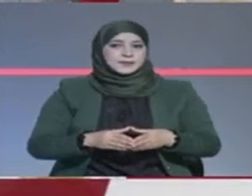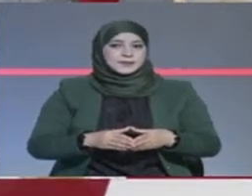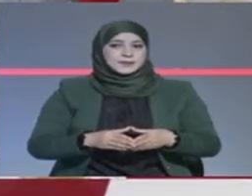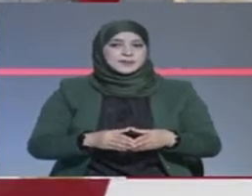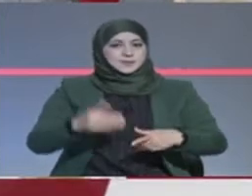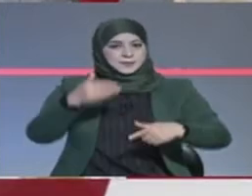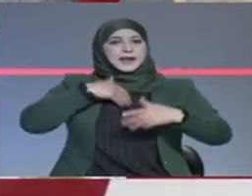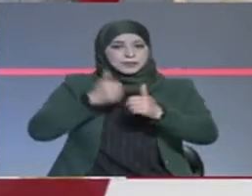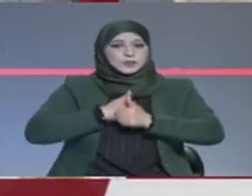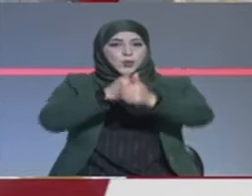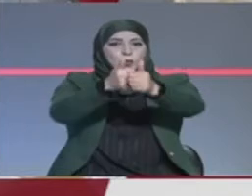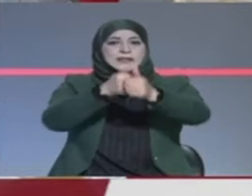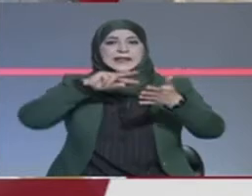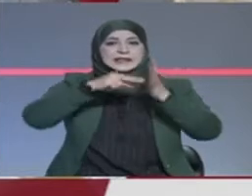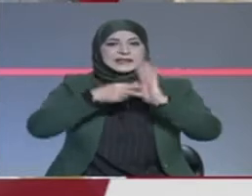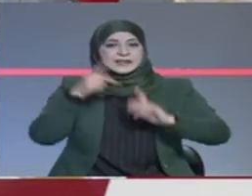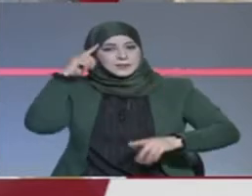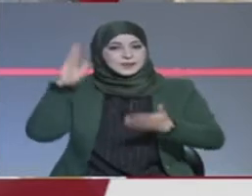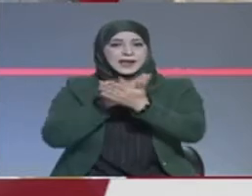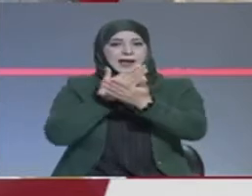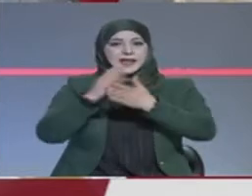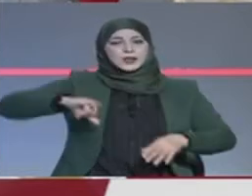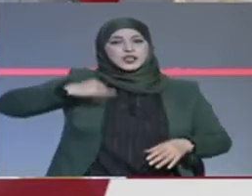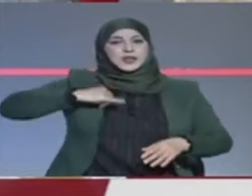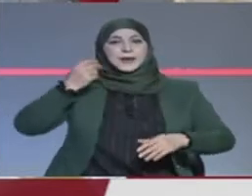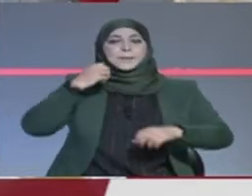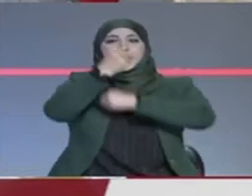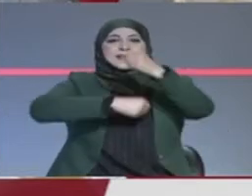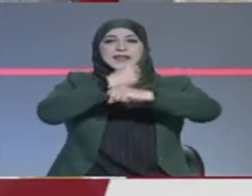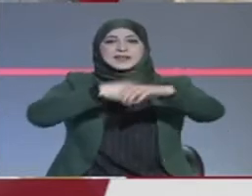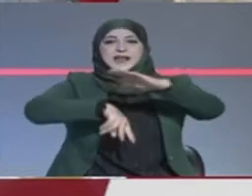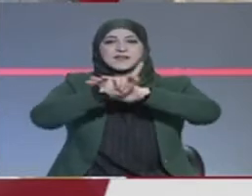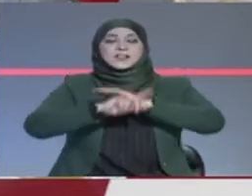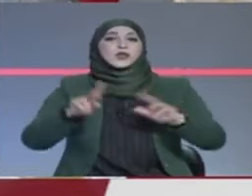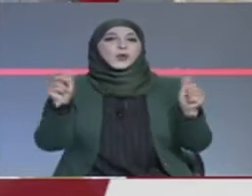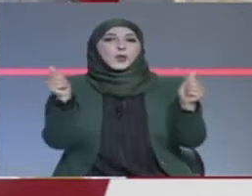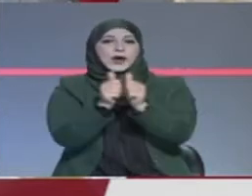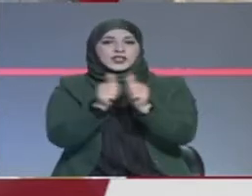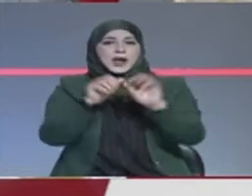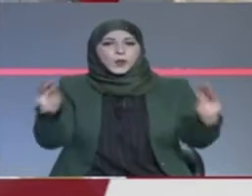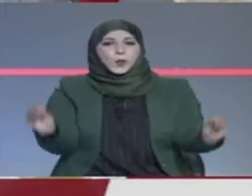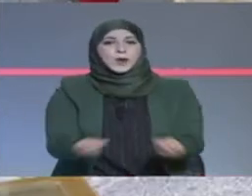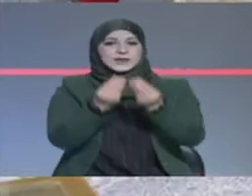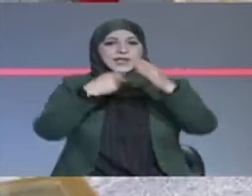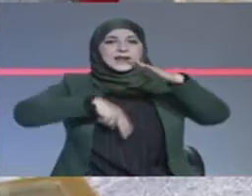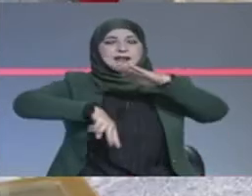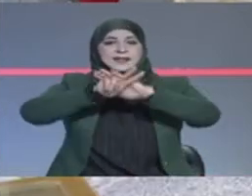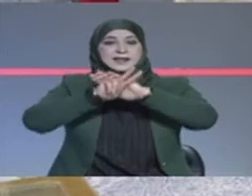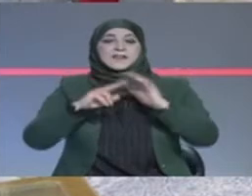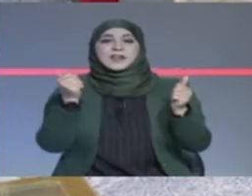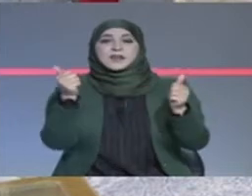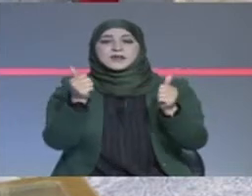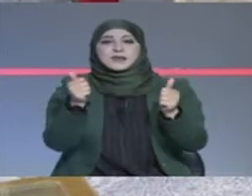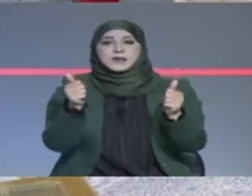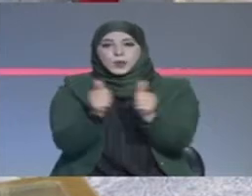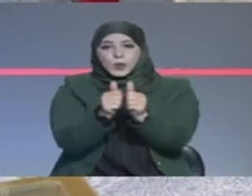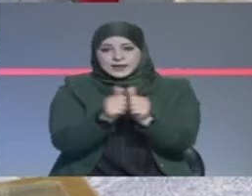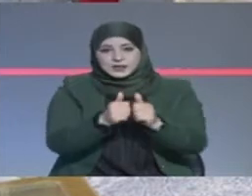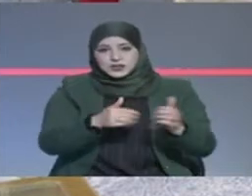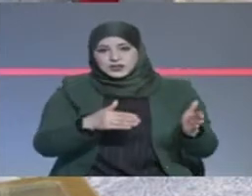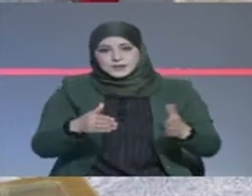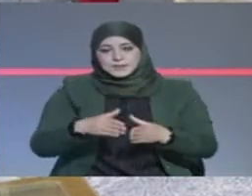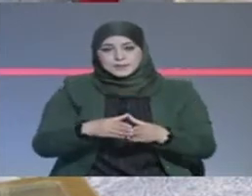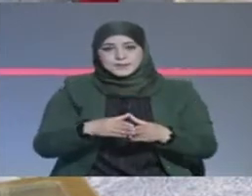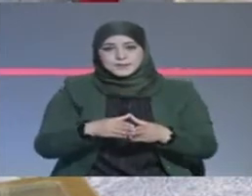الشباب في أواخر سنة عشر وآلفين وبداية سنة أحدى عشر وآلفين